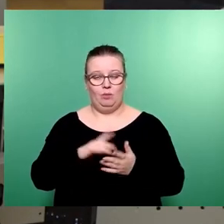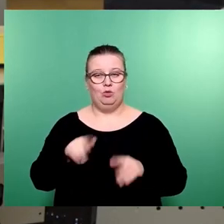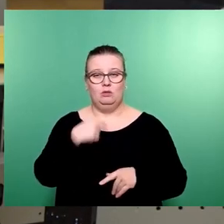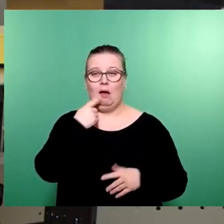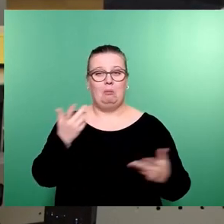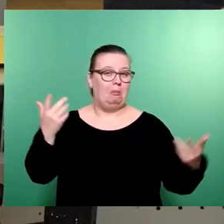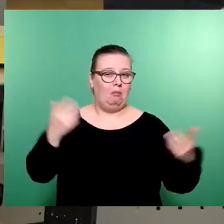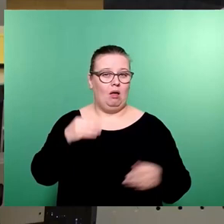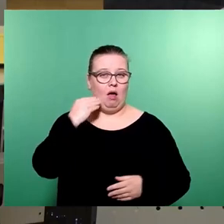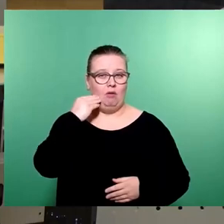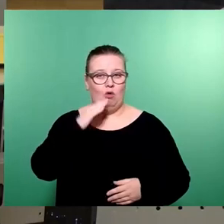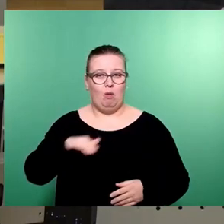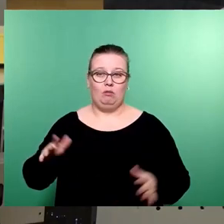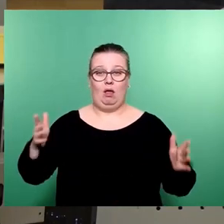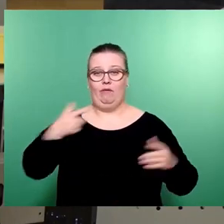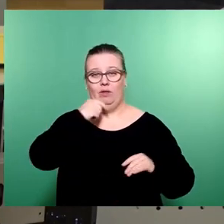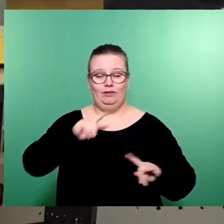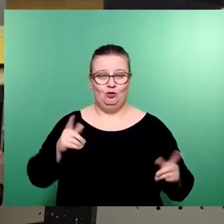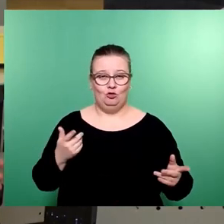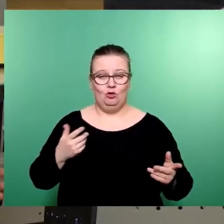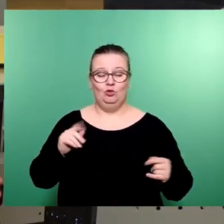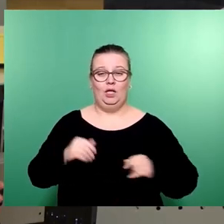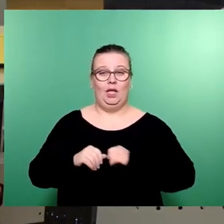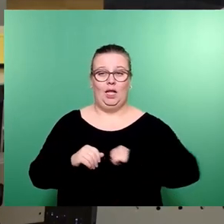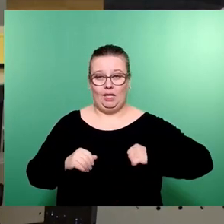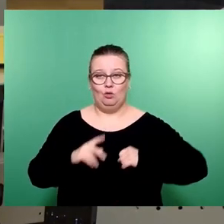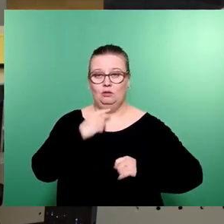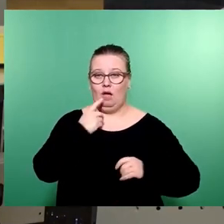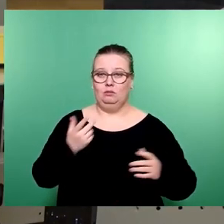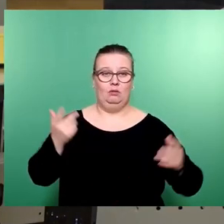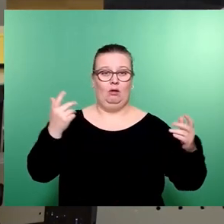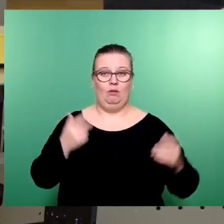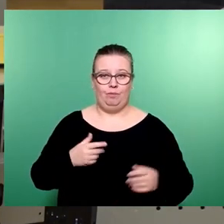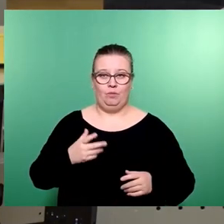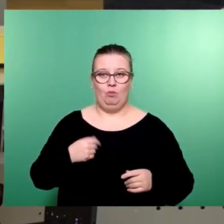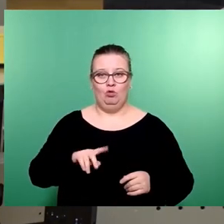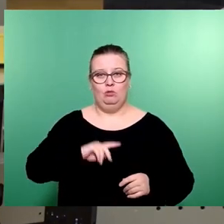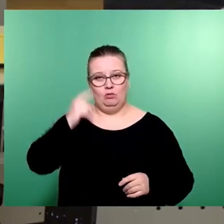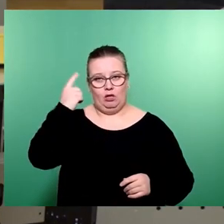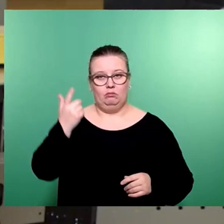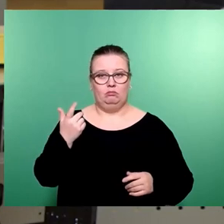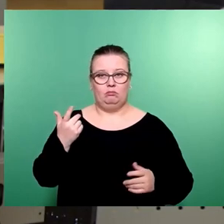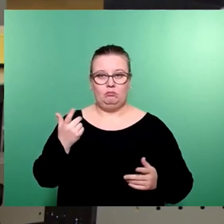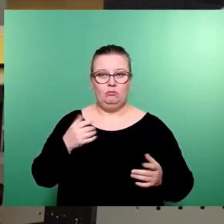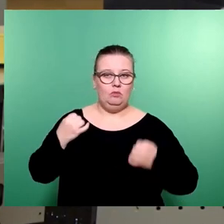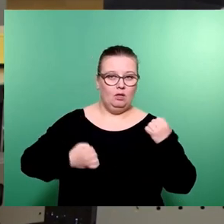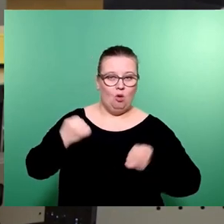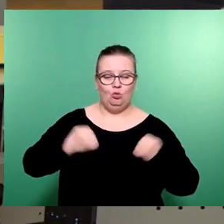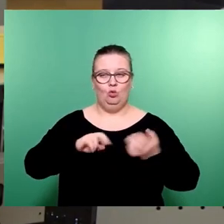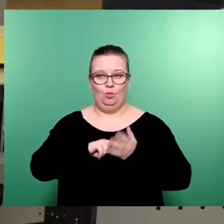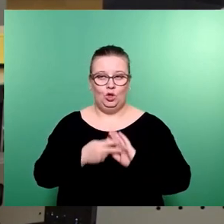Anwohnerparken sagen, nee, will ich nicht. Ja, und die Linke, die auch noch dann sozusagen jetzt sich denken, mit Autopolitik